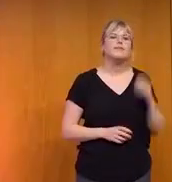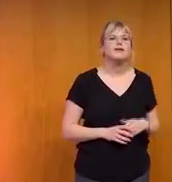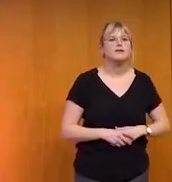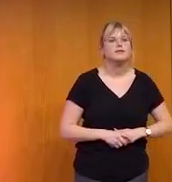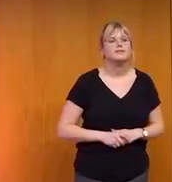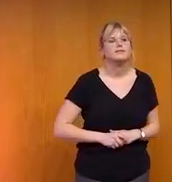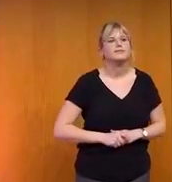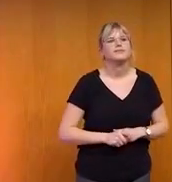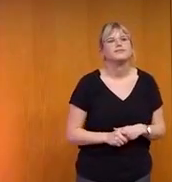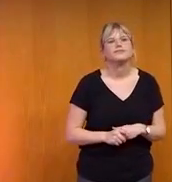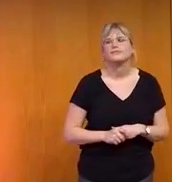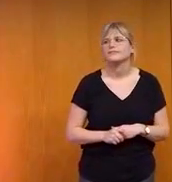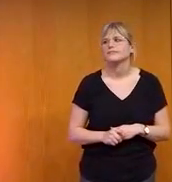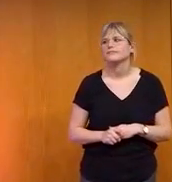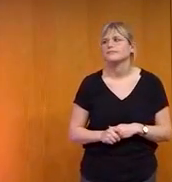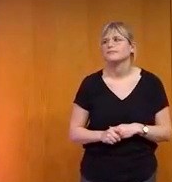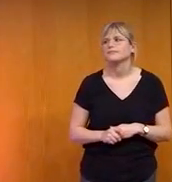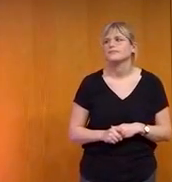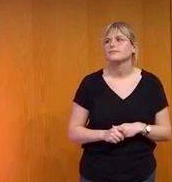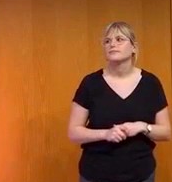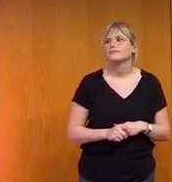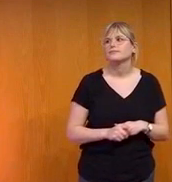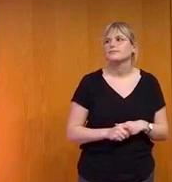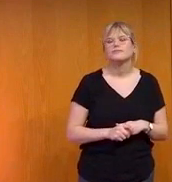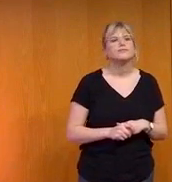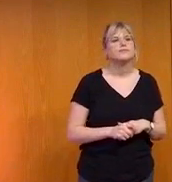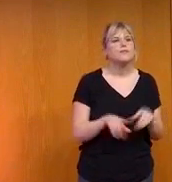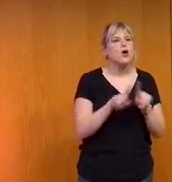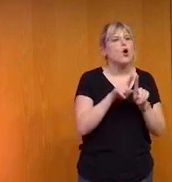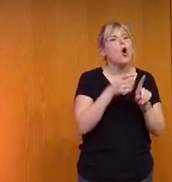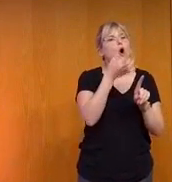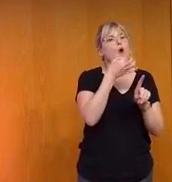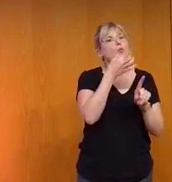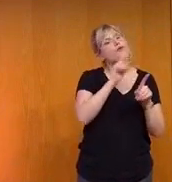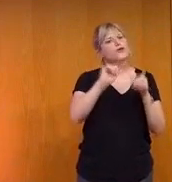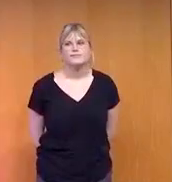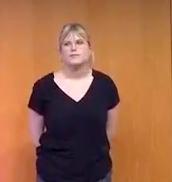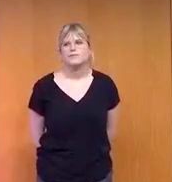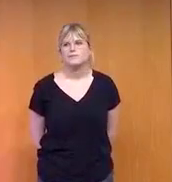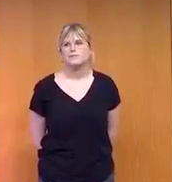Et quand je fais un mâchage des joues, on en profite pour refaire un coucou à nos voisins, nos voisines.